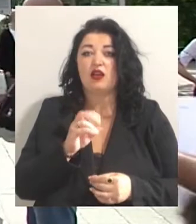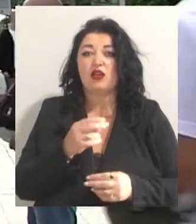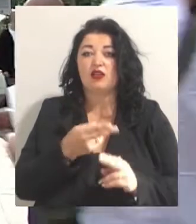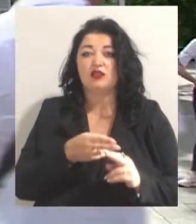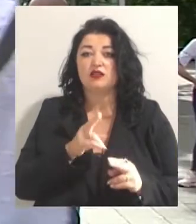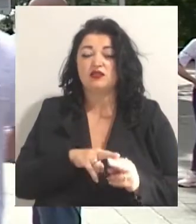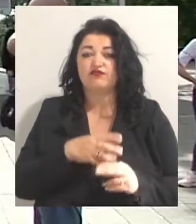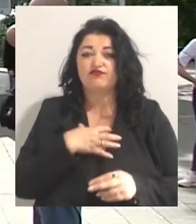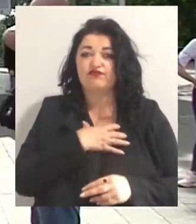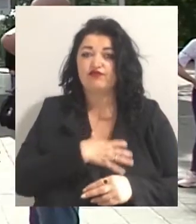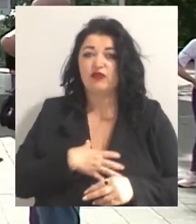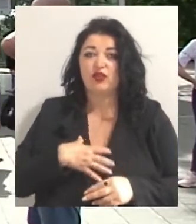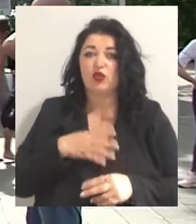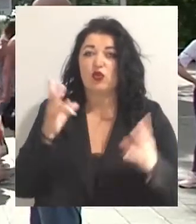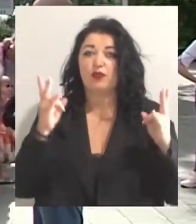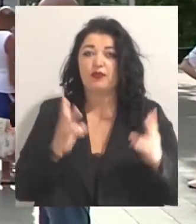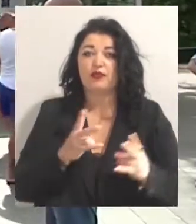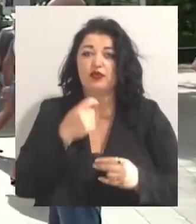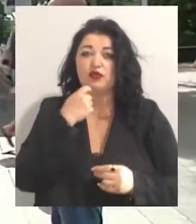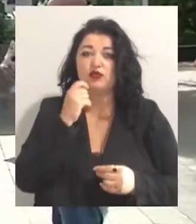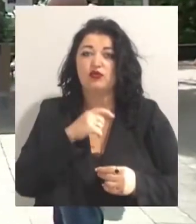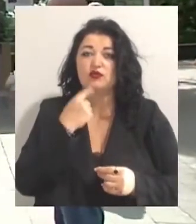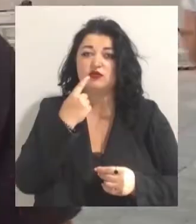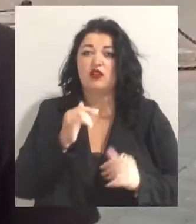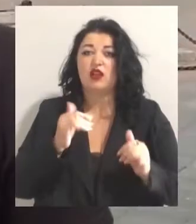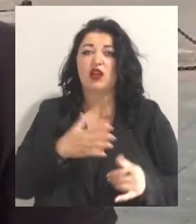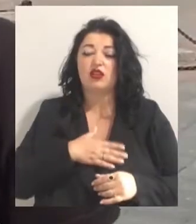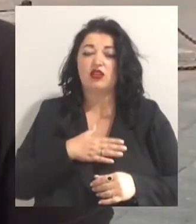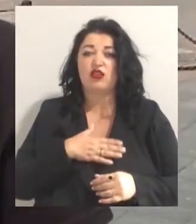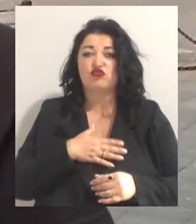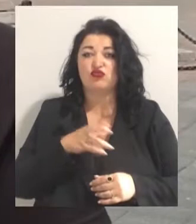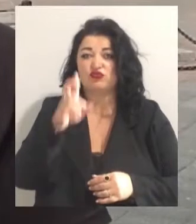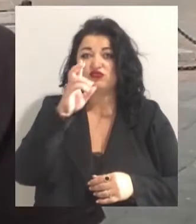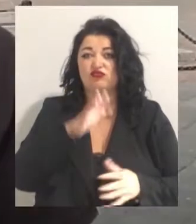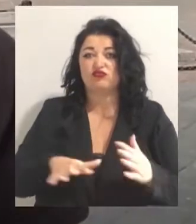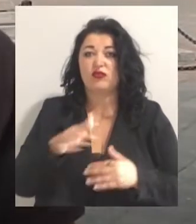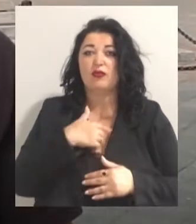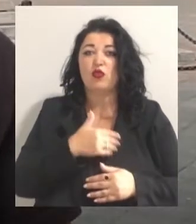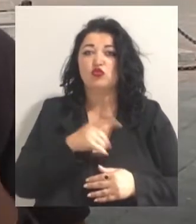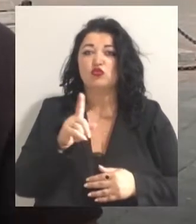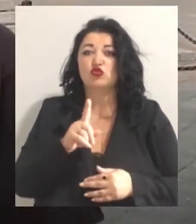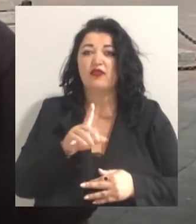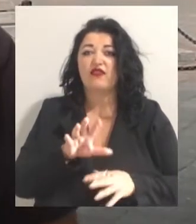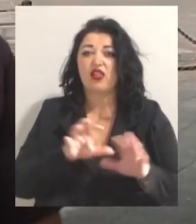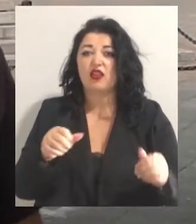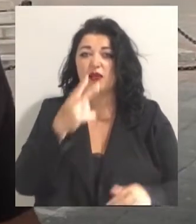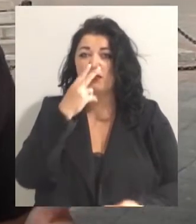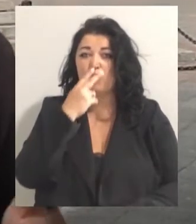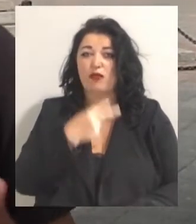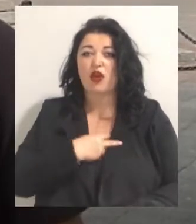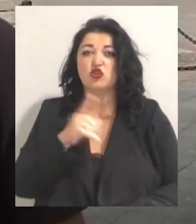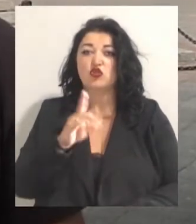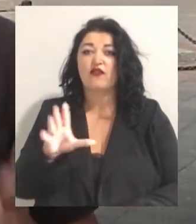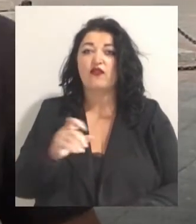необхідний, конче необхідний для нашої ситуації. Ми хочемо, щоб влада побачила, що в Одесі,